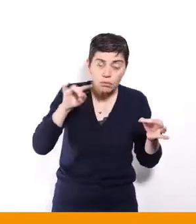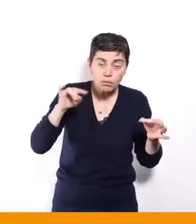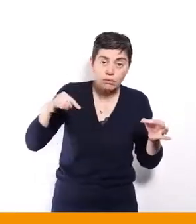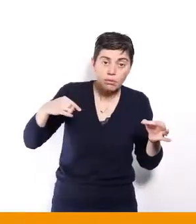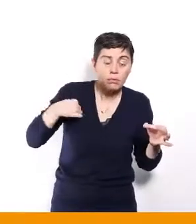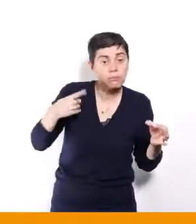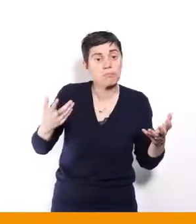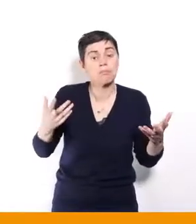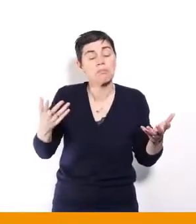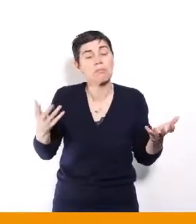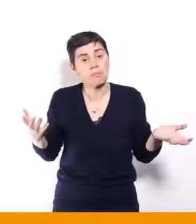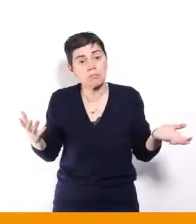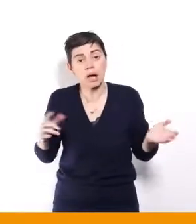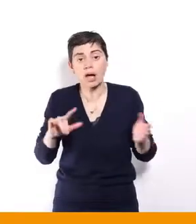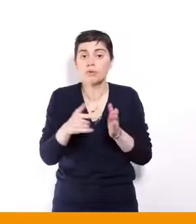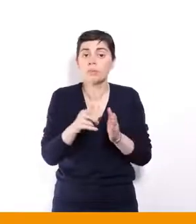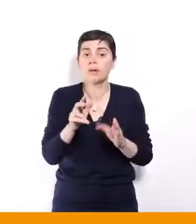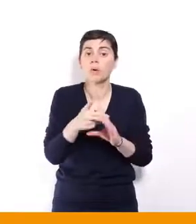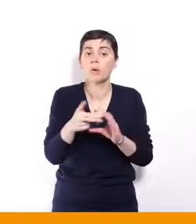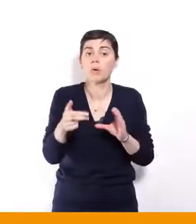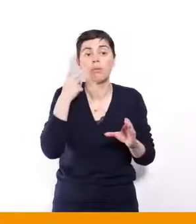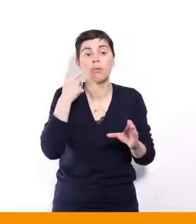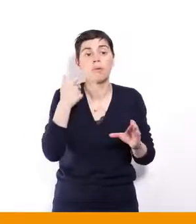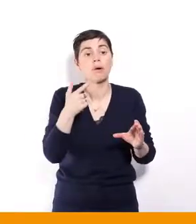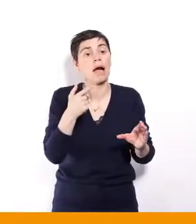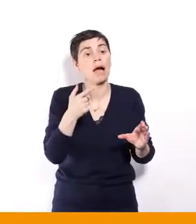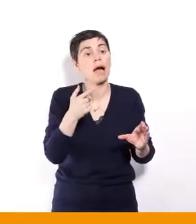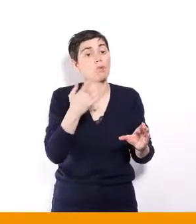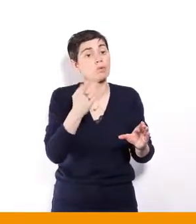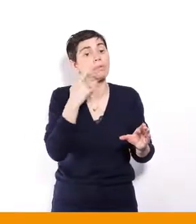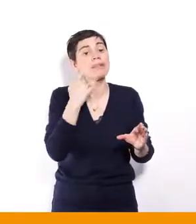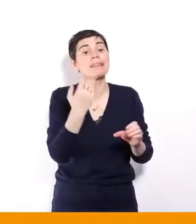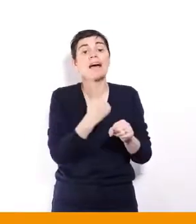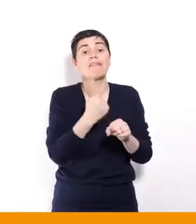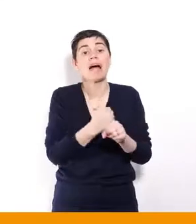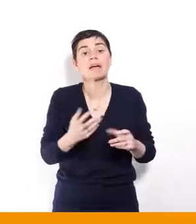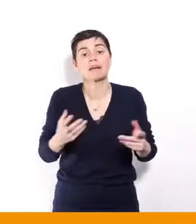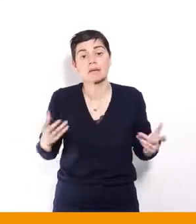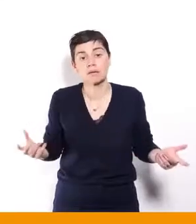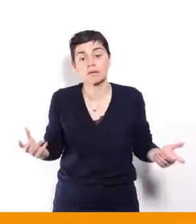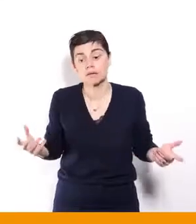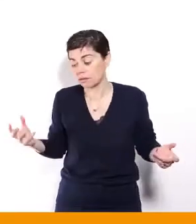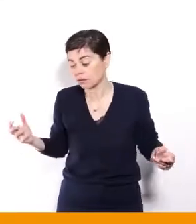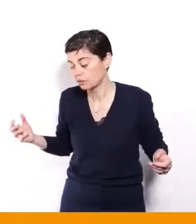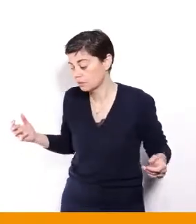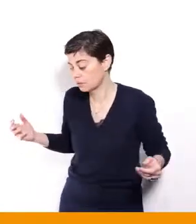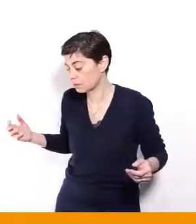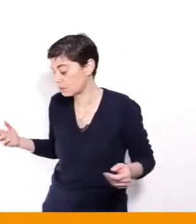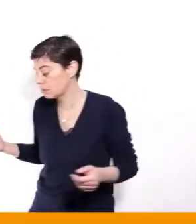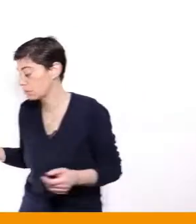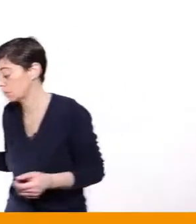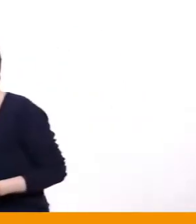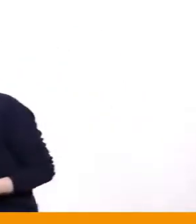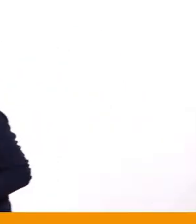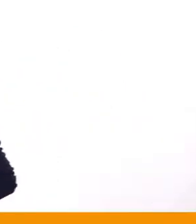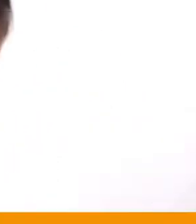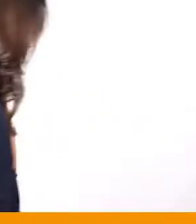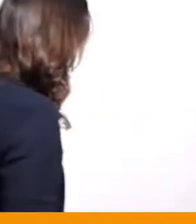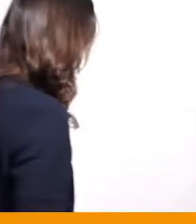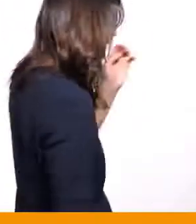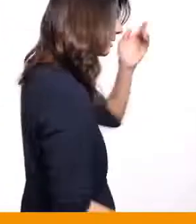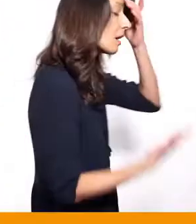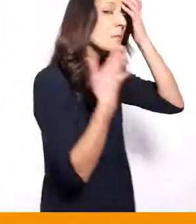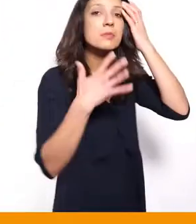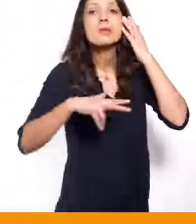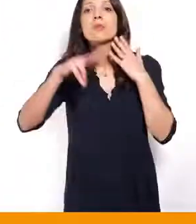question de dire, bah oui, mais 2 000 euros,'est seulement si tu travailles. Parce que, bon, quand vous allez louer un logement, votre propriétaire ne demande pas,